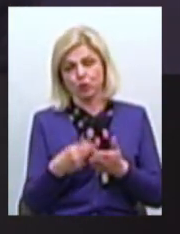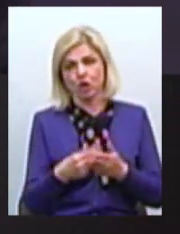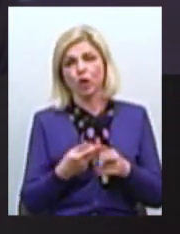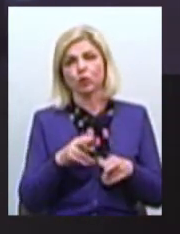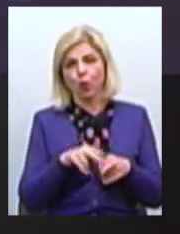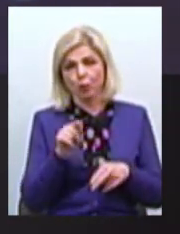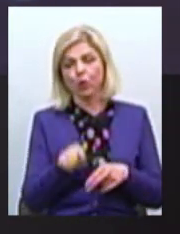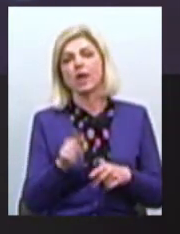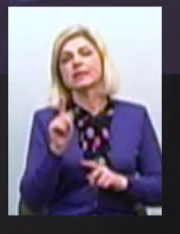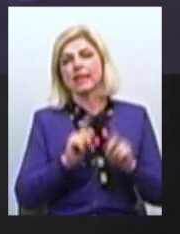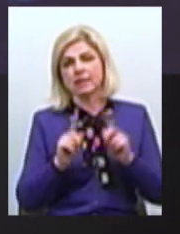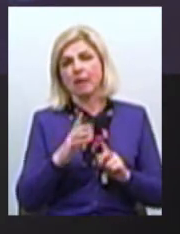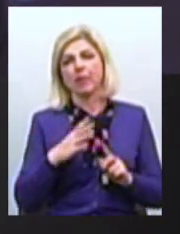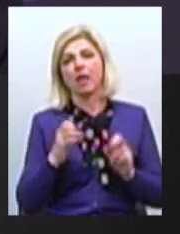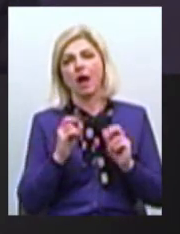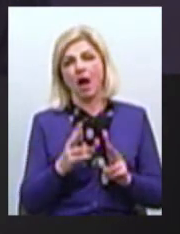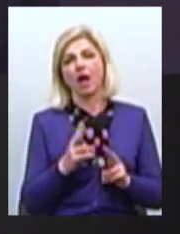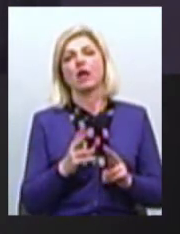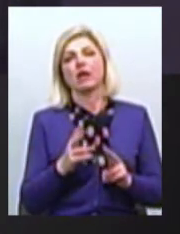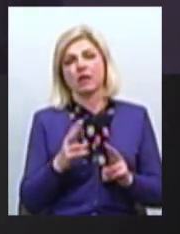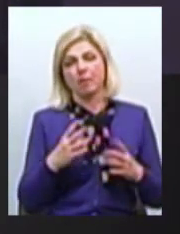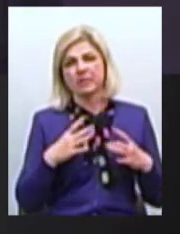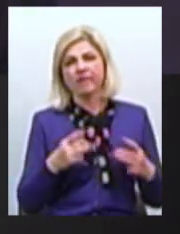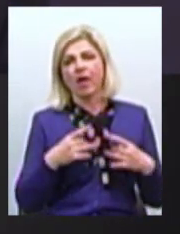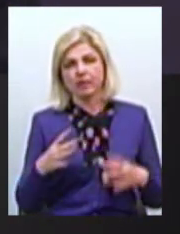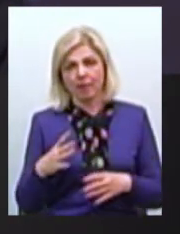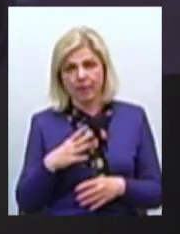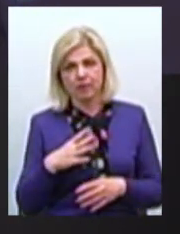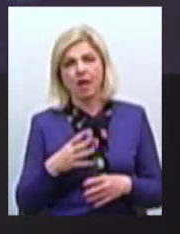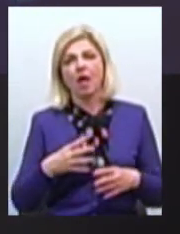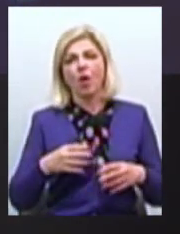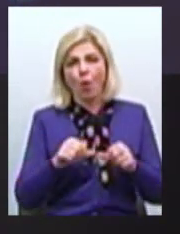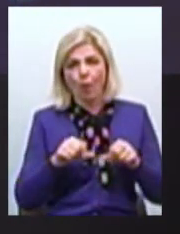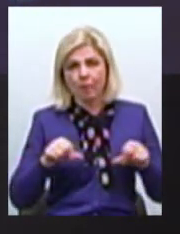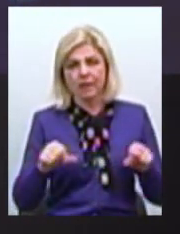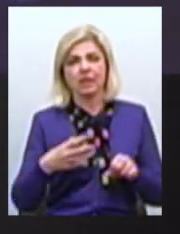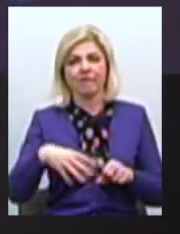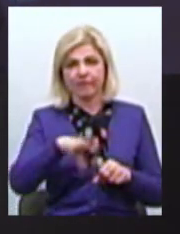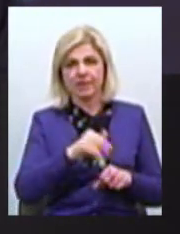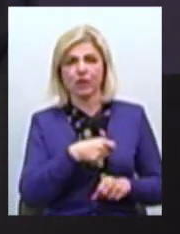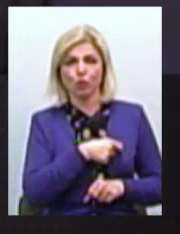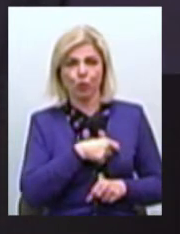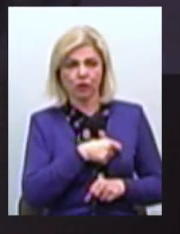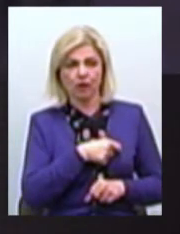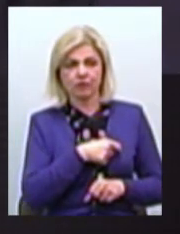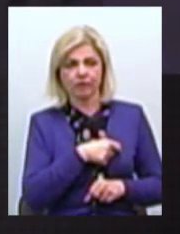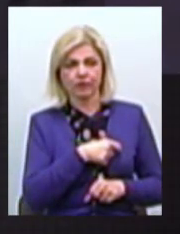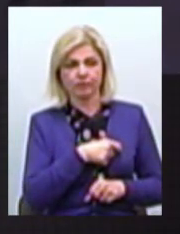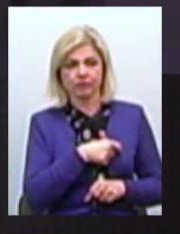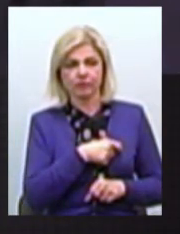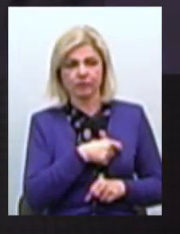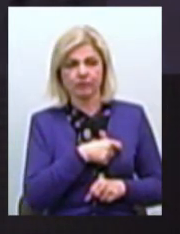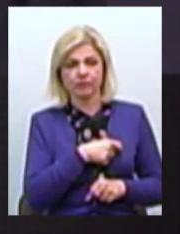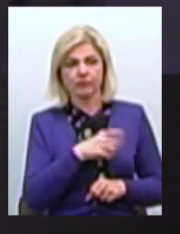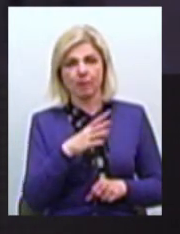чергово з мого боку Більш того, були свята, ми з комісіями, всі були депутати Депутати